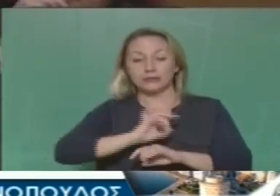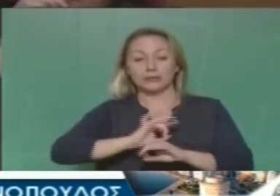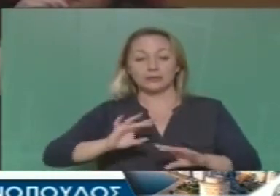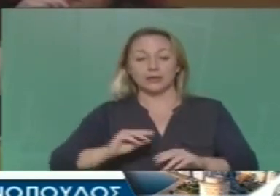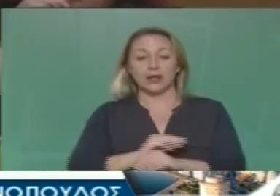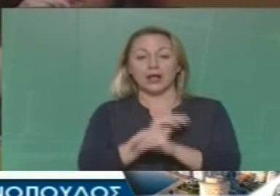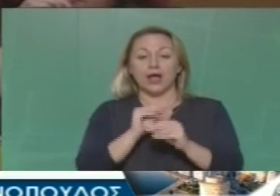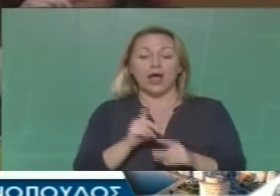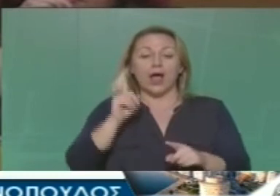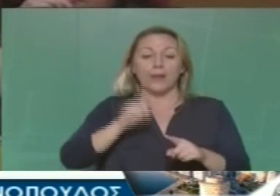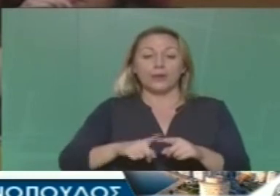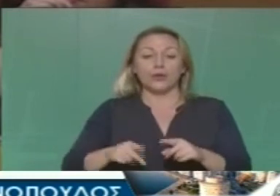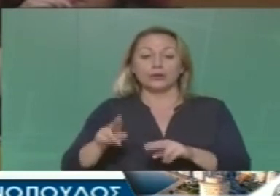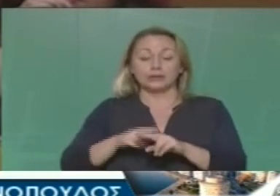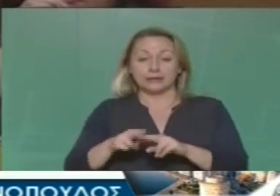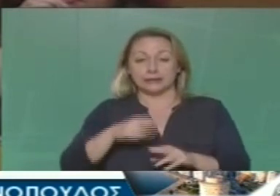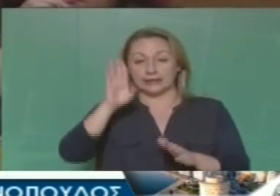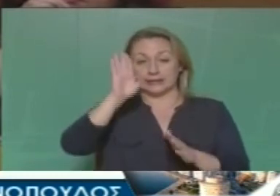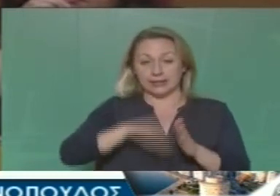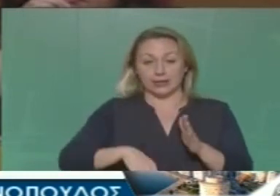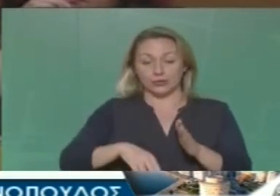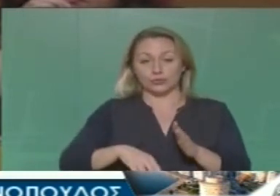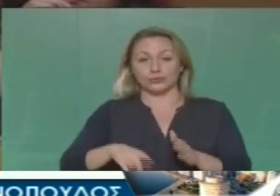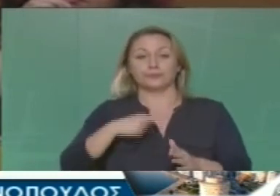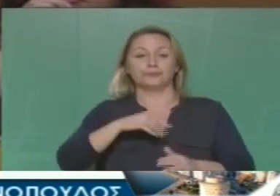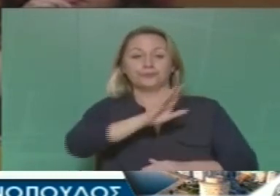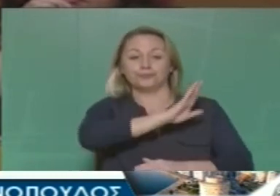άλλο Απλώς συντηρήσεις Τελευταίο Παιδική σταθμή